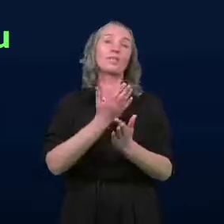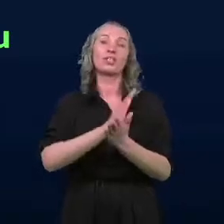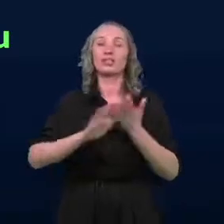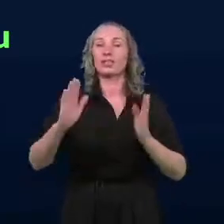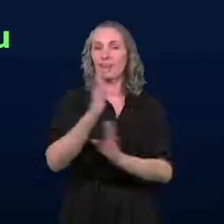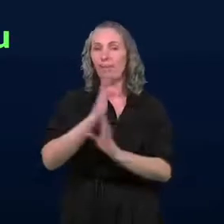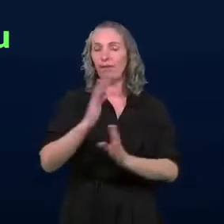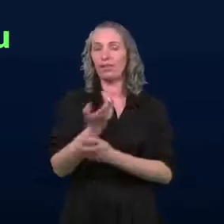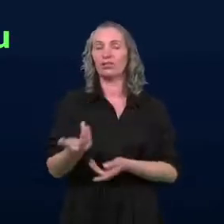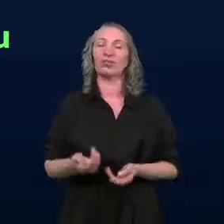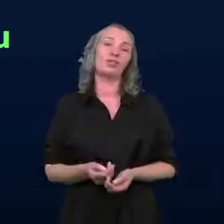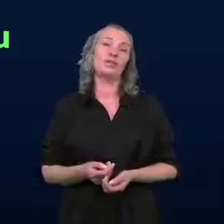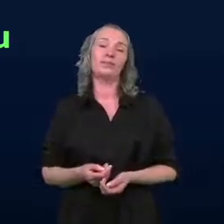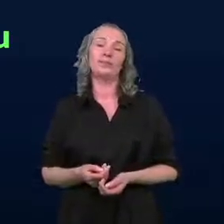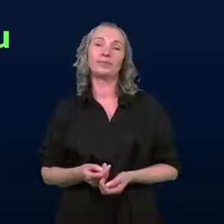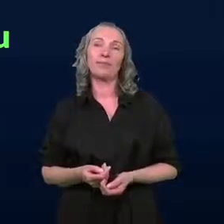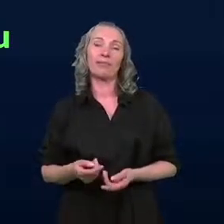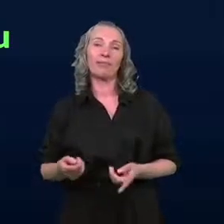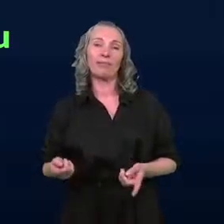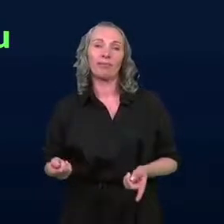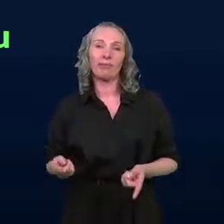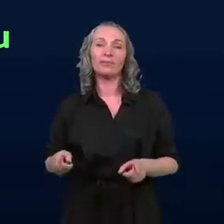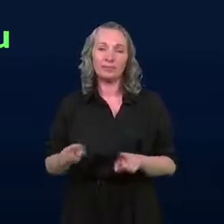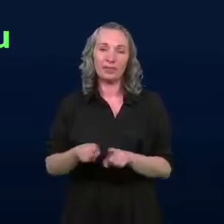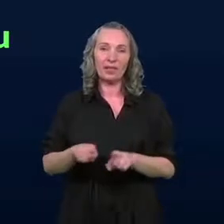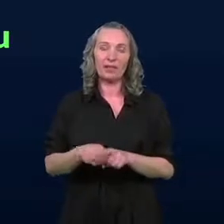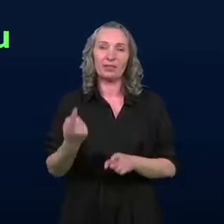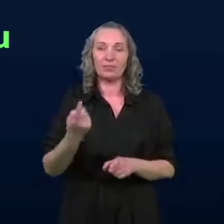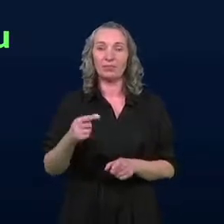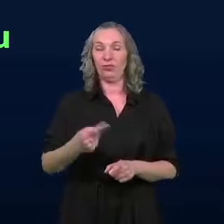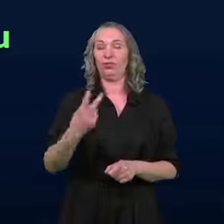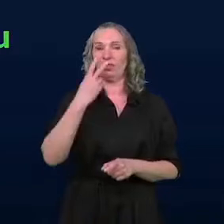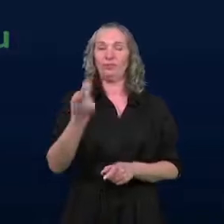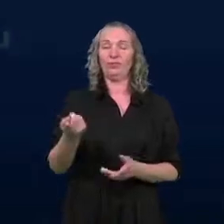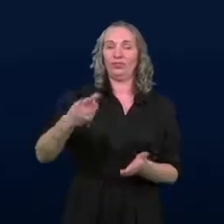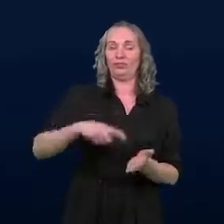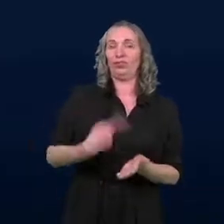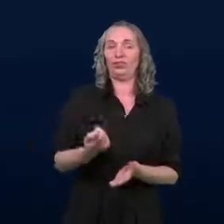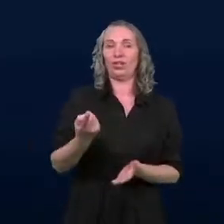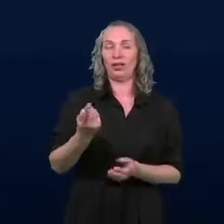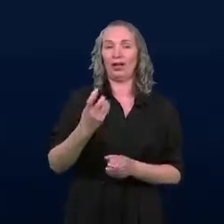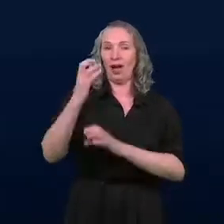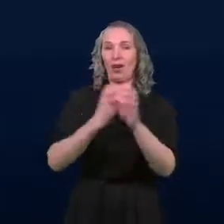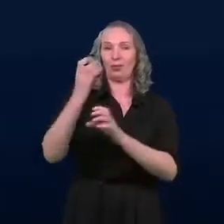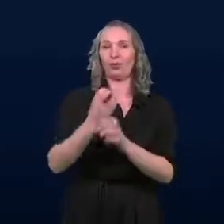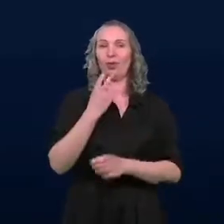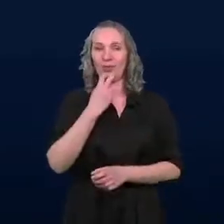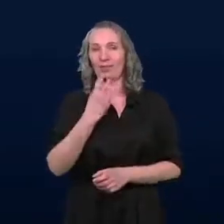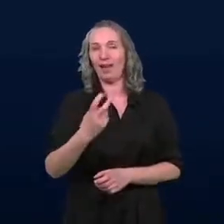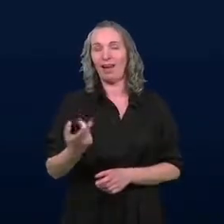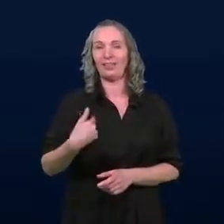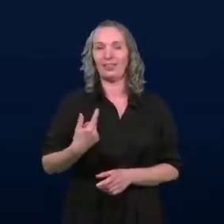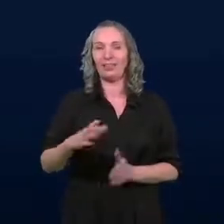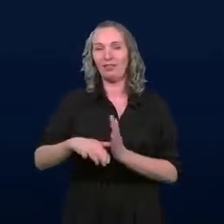Powietrze. No i oczywiście pojawił się dzisiaj kolejny na przykład autobus elektryczny w naszym